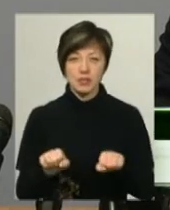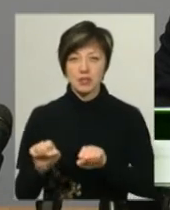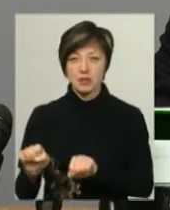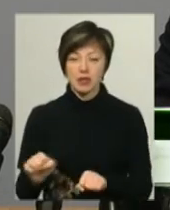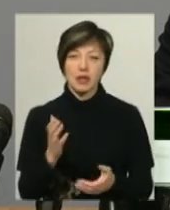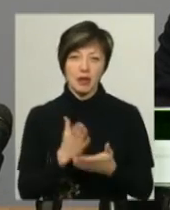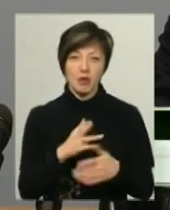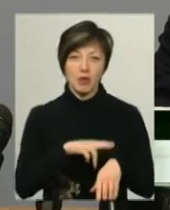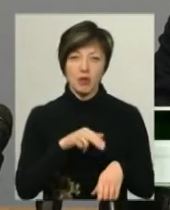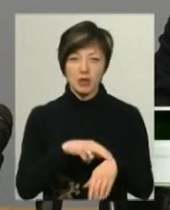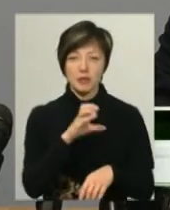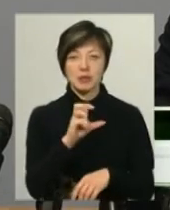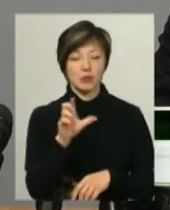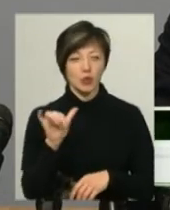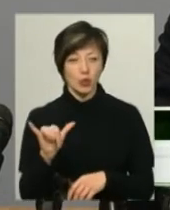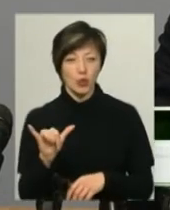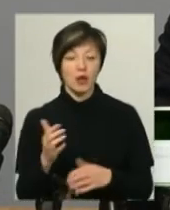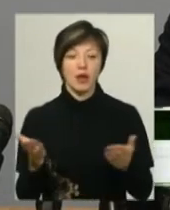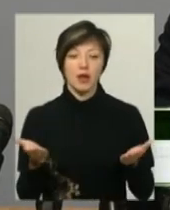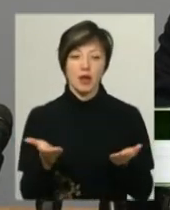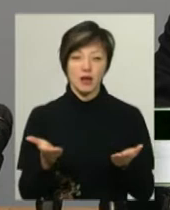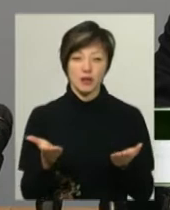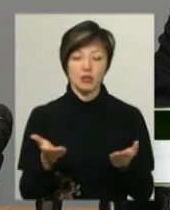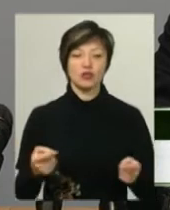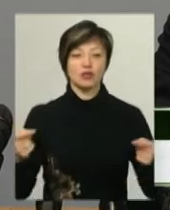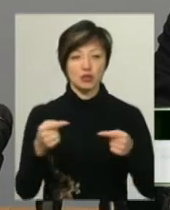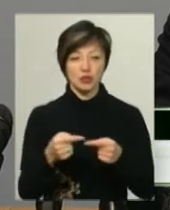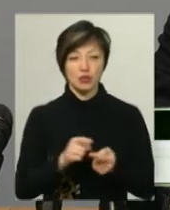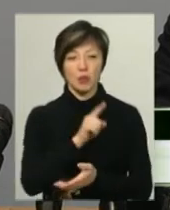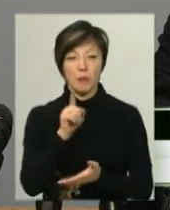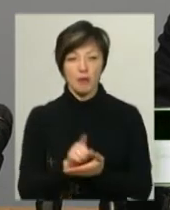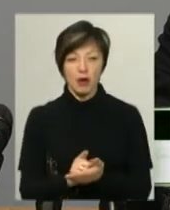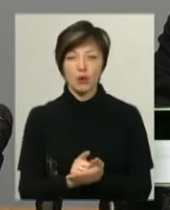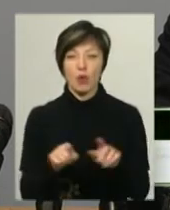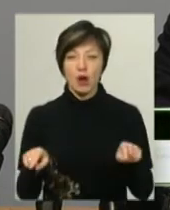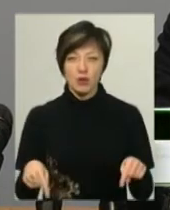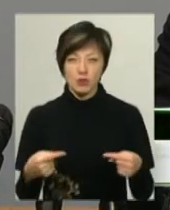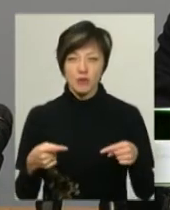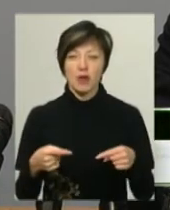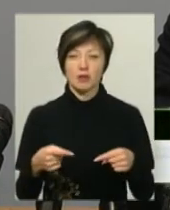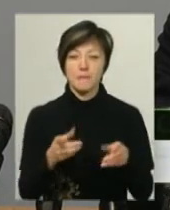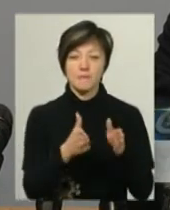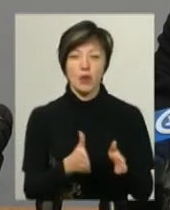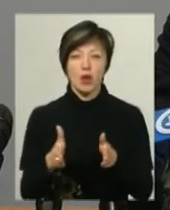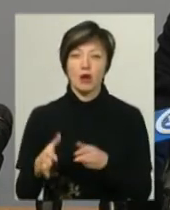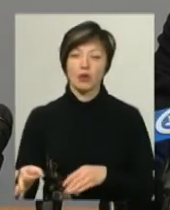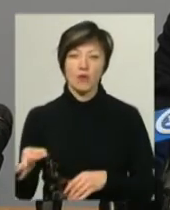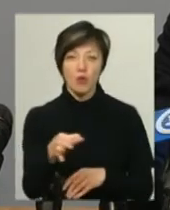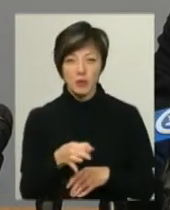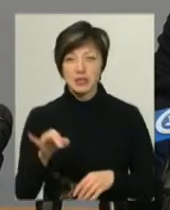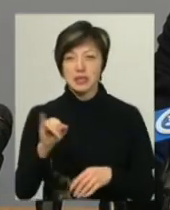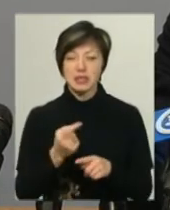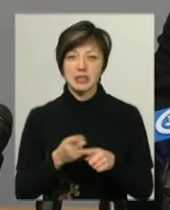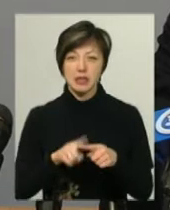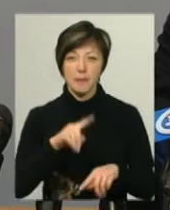нас є поліція, служба безпеки, які чітко мають організувати правовий порядок в області, і це